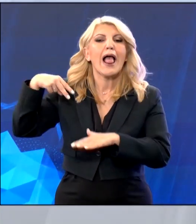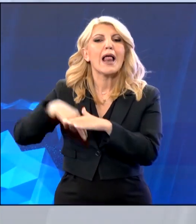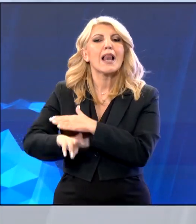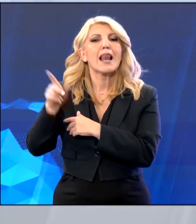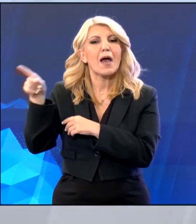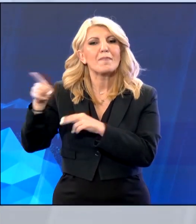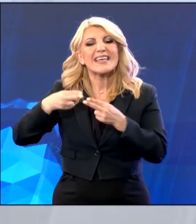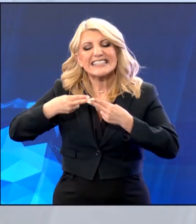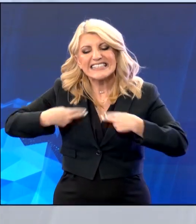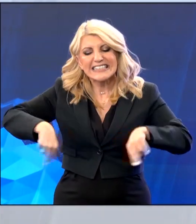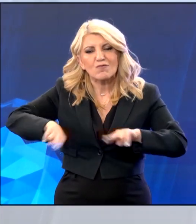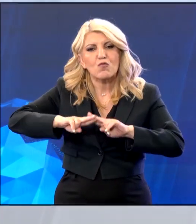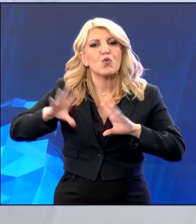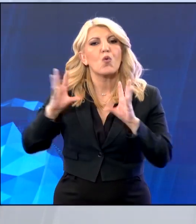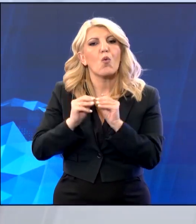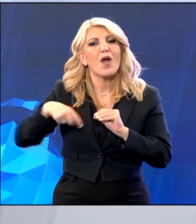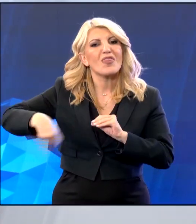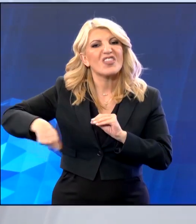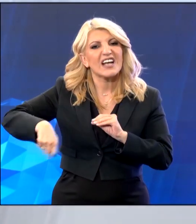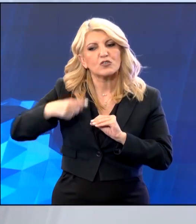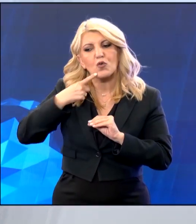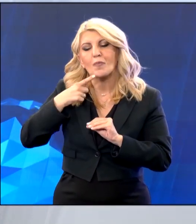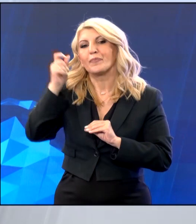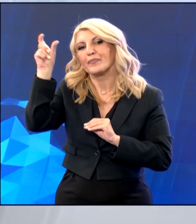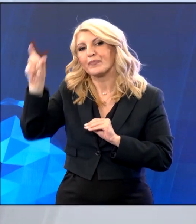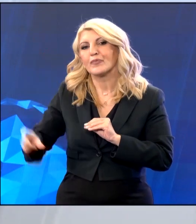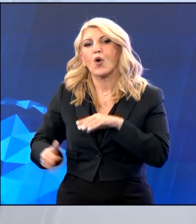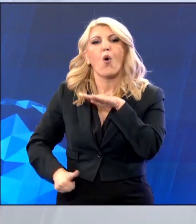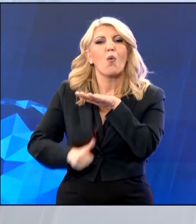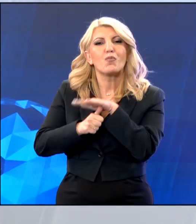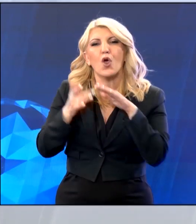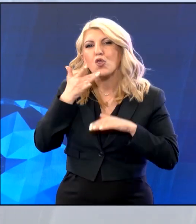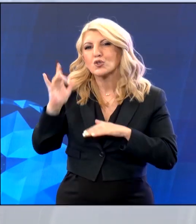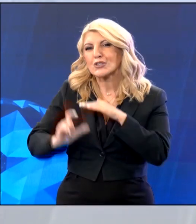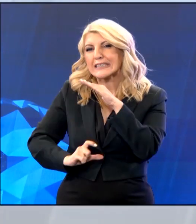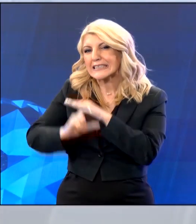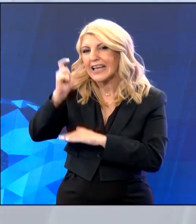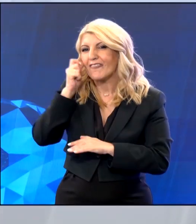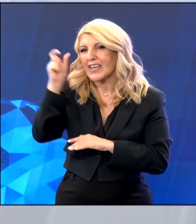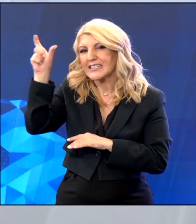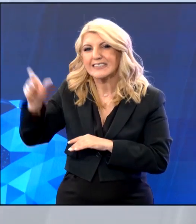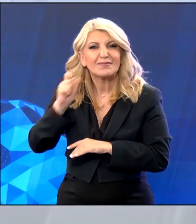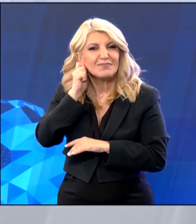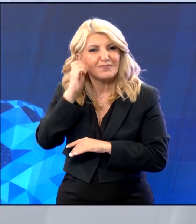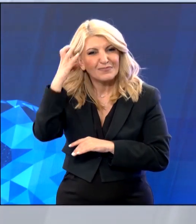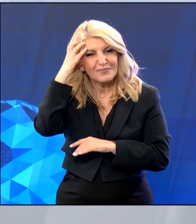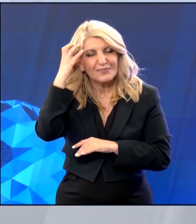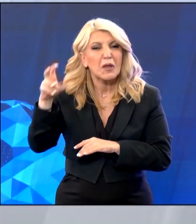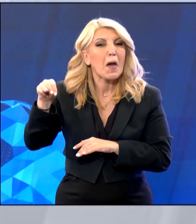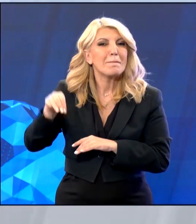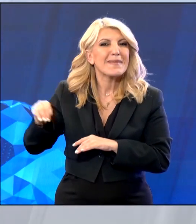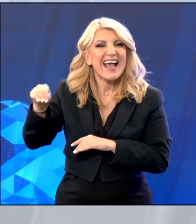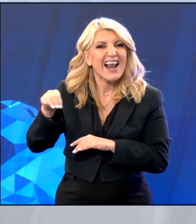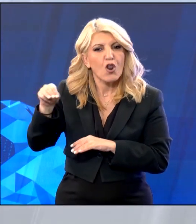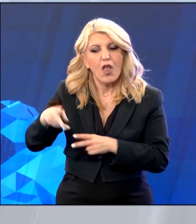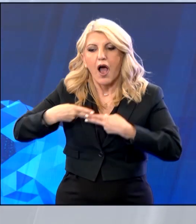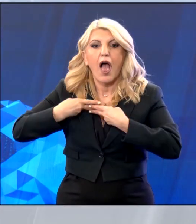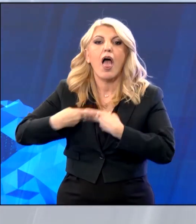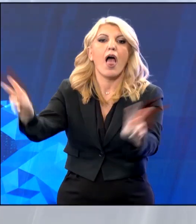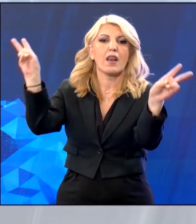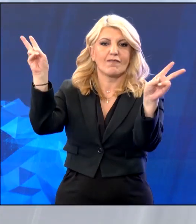αντιδράσεις να οδηγούν σε έφεση του βουλεύματος το οποίο και άνοιξε την πόρτα της φυλακής στον αρχηγό της νεοναζιστικής εγκληματικής οργάνωσης Χρυσή Αυγή.